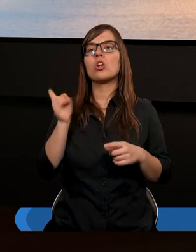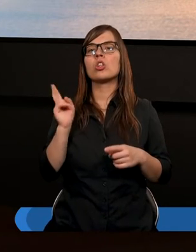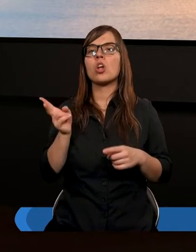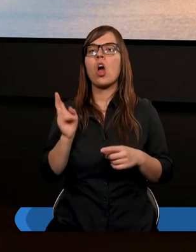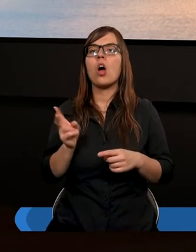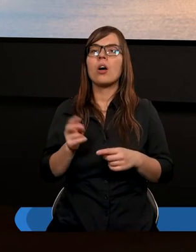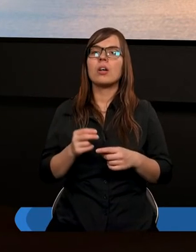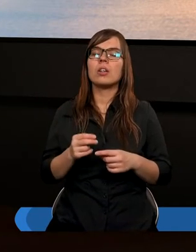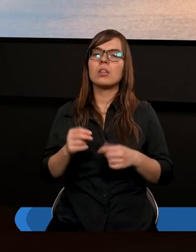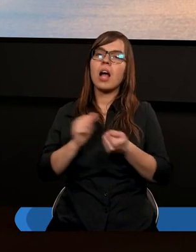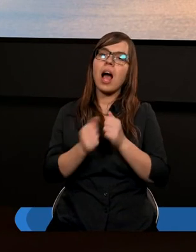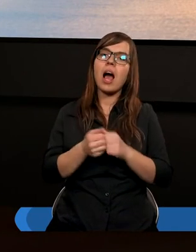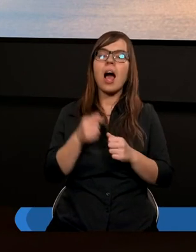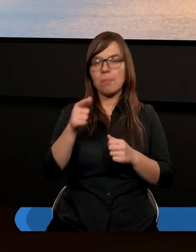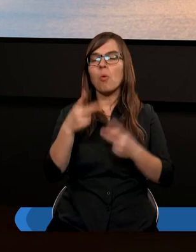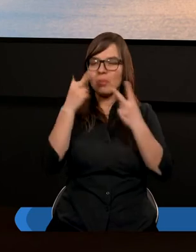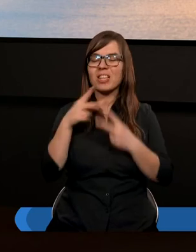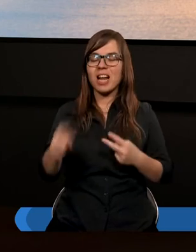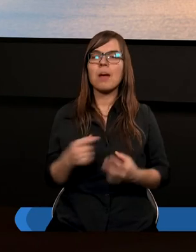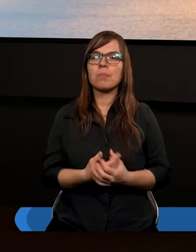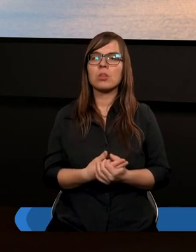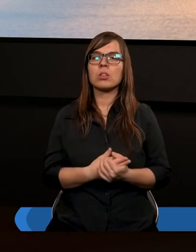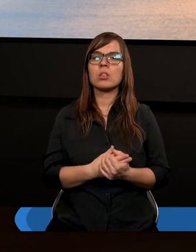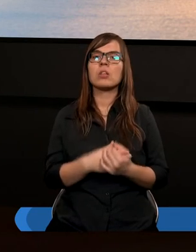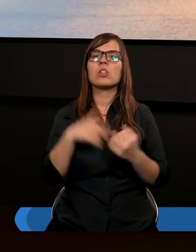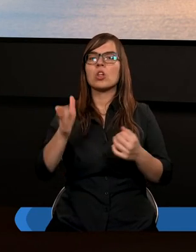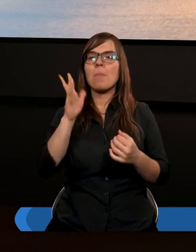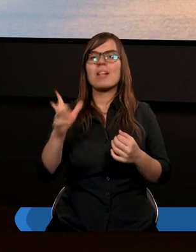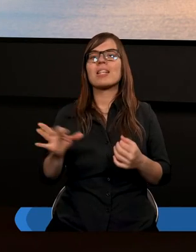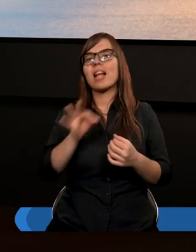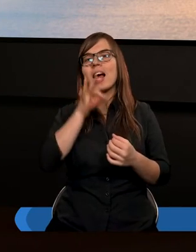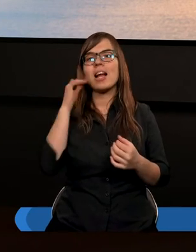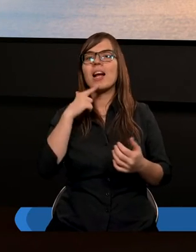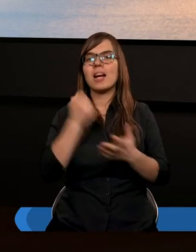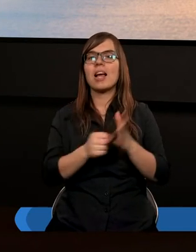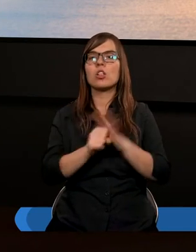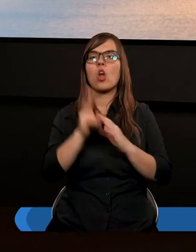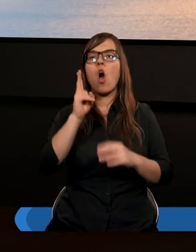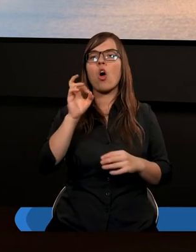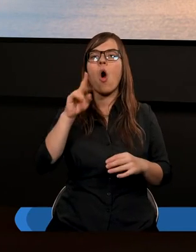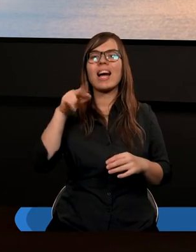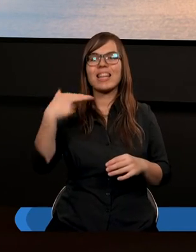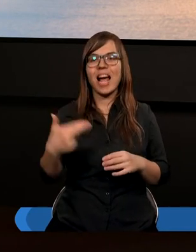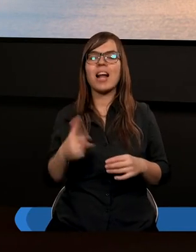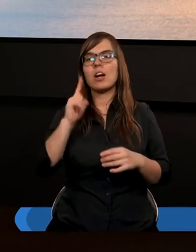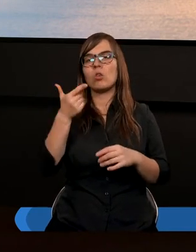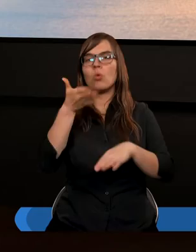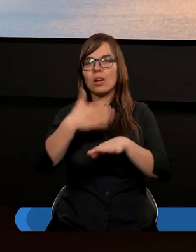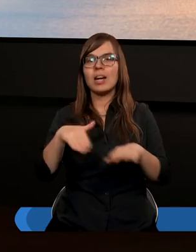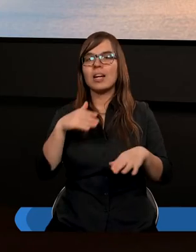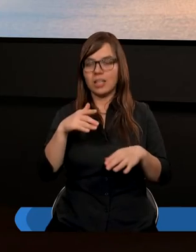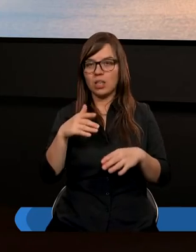albo przeczytajmy to bo to będzie najlepiej list do korentian drugi list